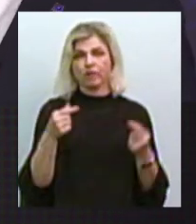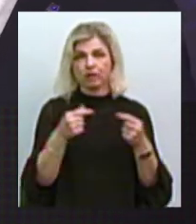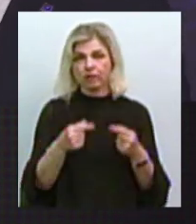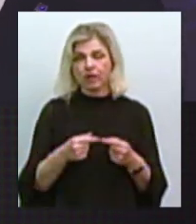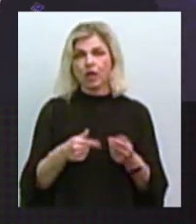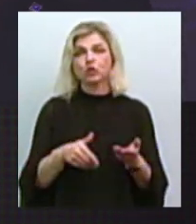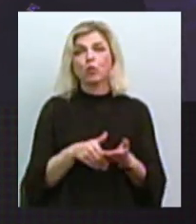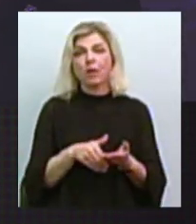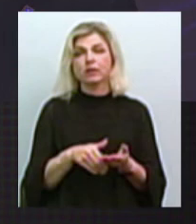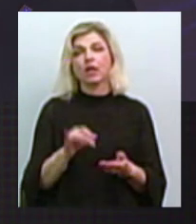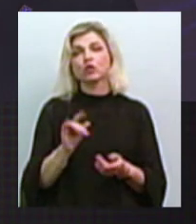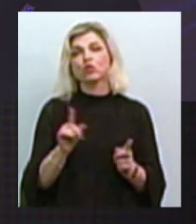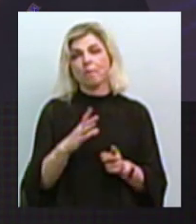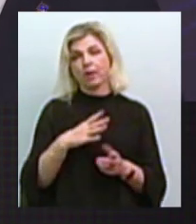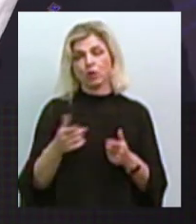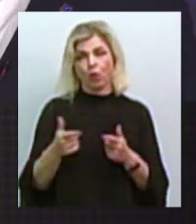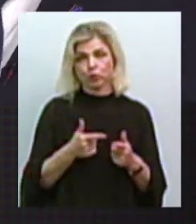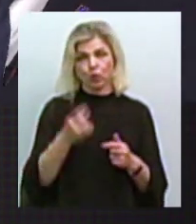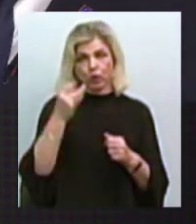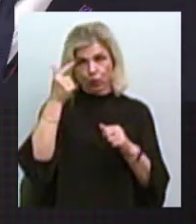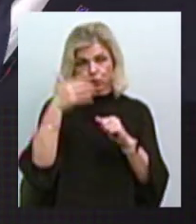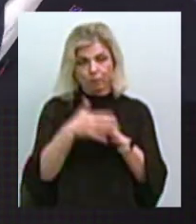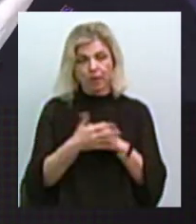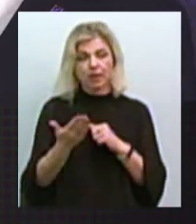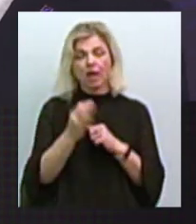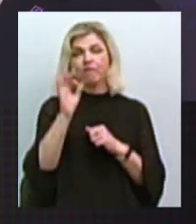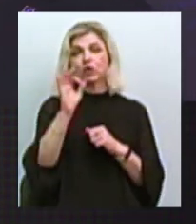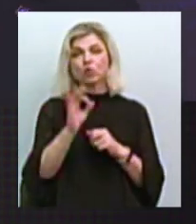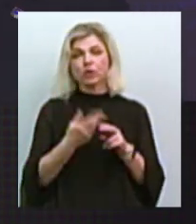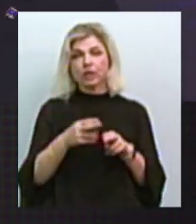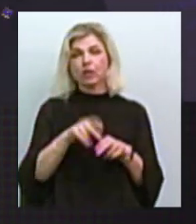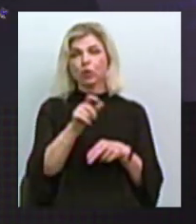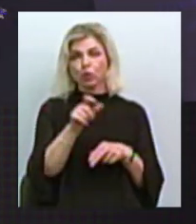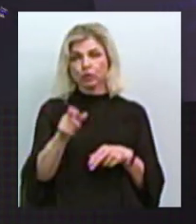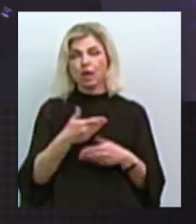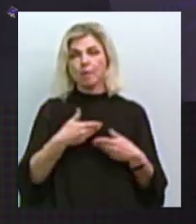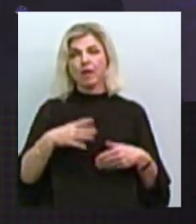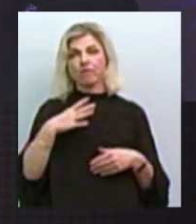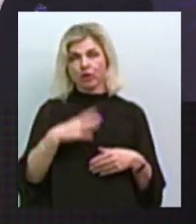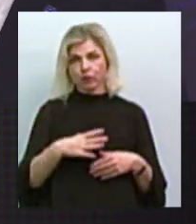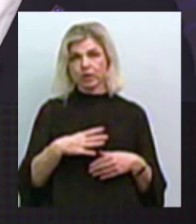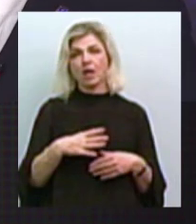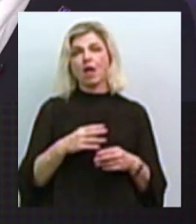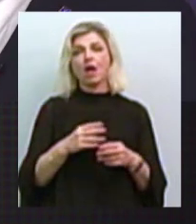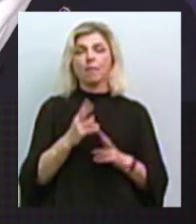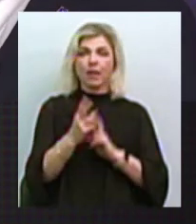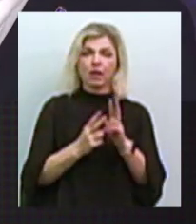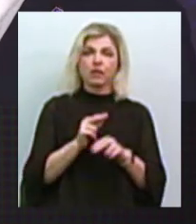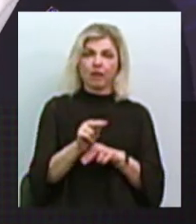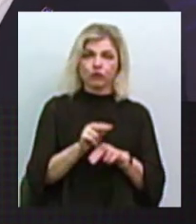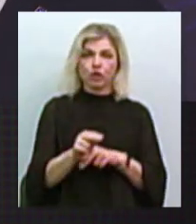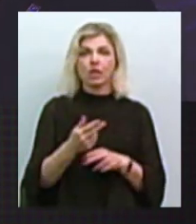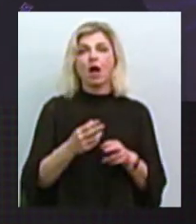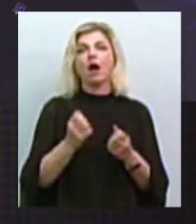інструменти, і щоб бути готові розуміти, який відсоток цих людей ми повинні і вимушені будемо перенавчити, яким відсотком цих